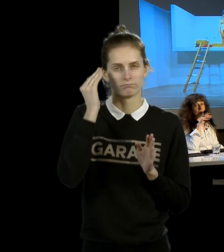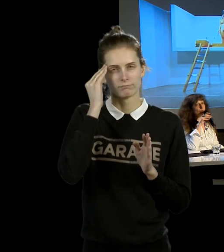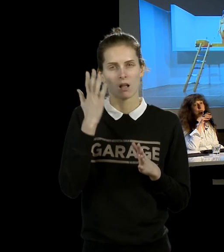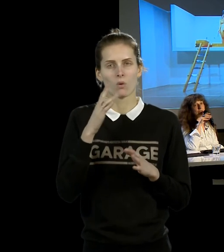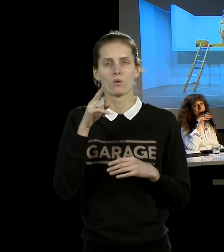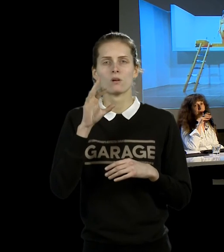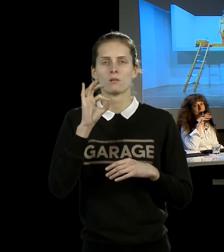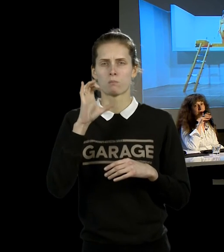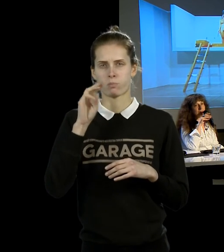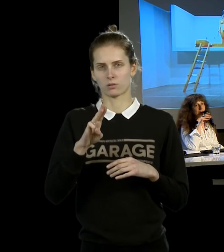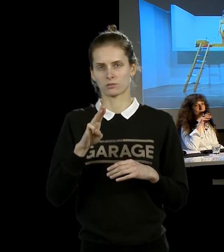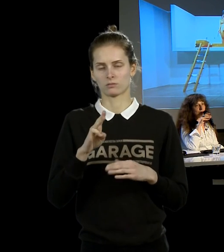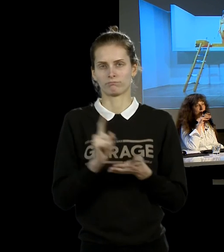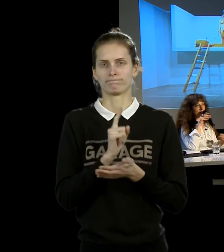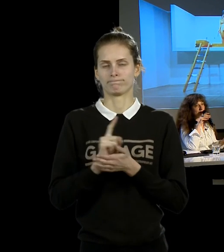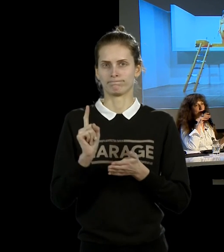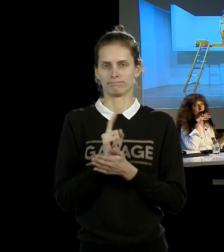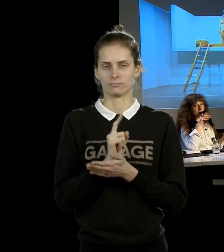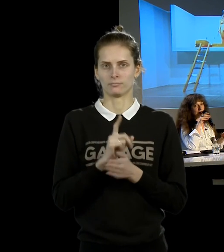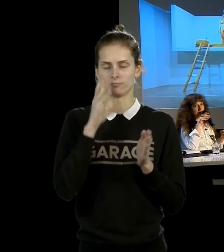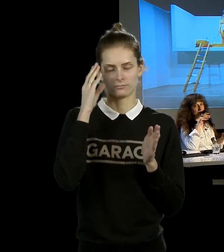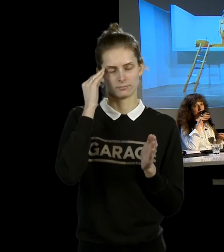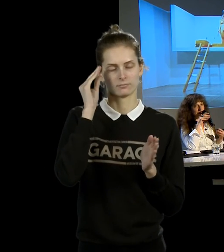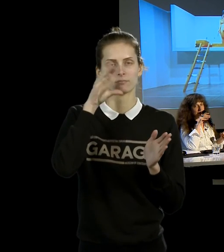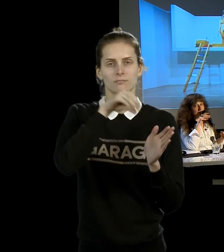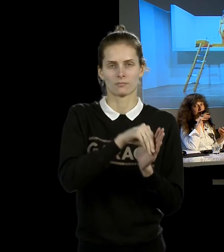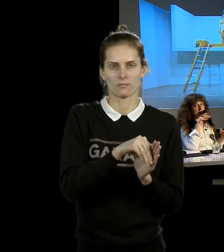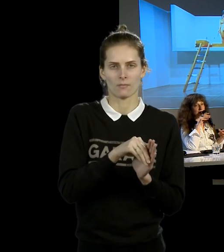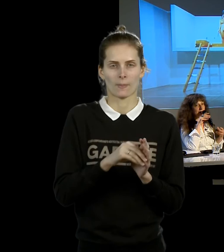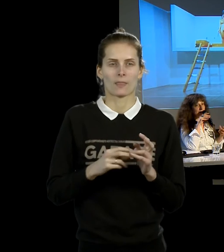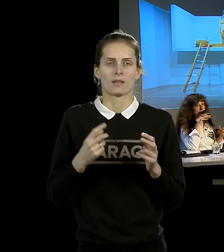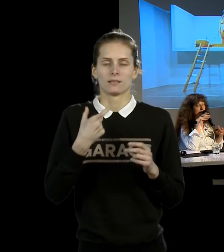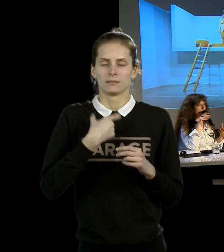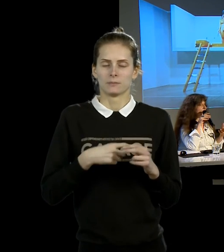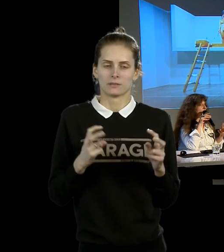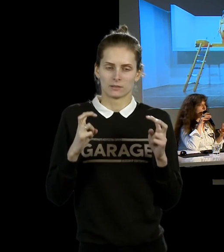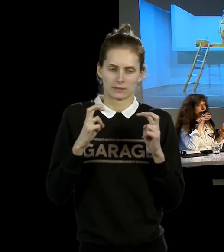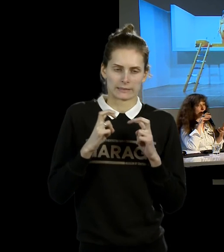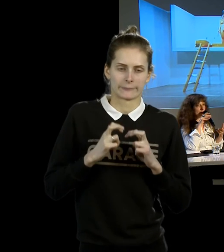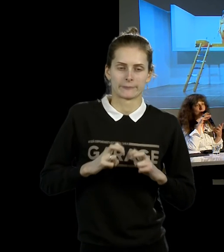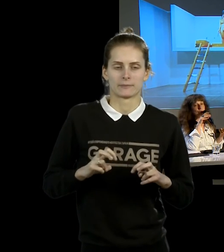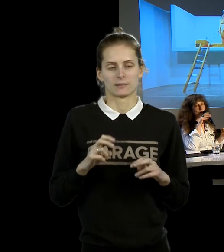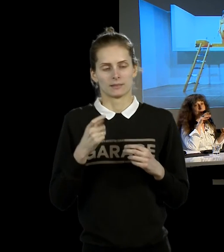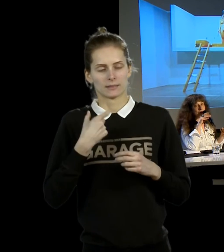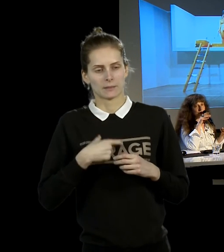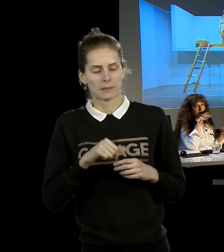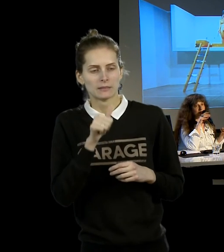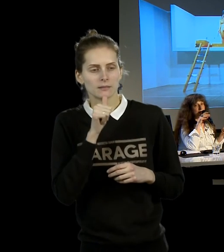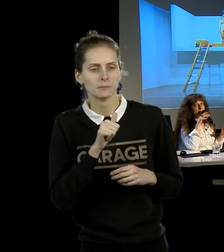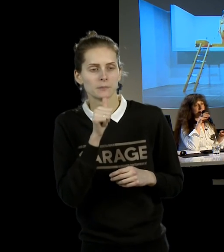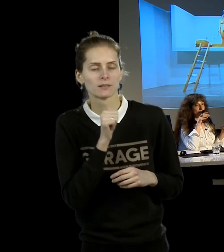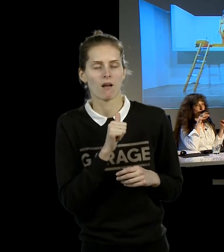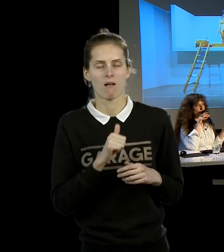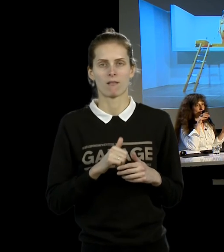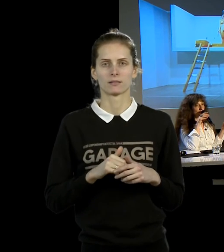столкничество, одновременно есть история двойной испытания, испытания аскезы и испытания абсолютной публичности,